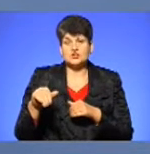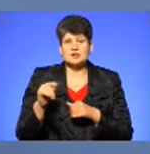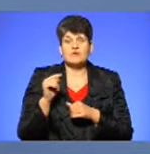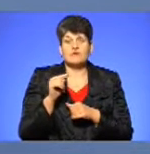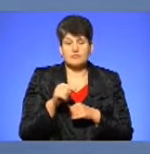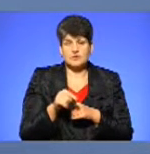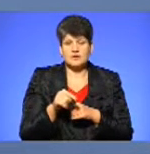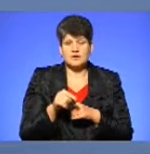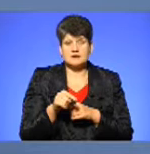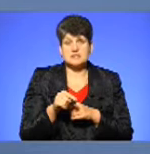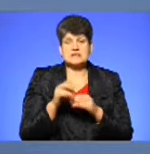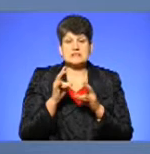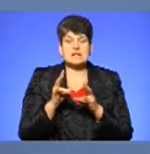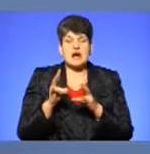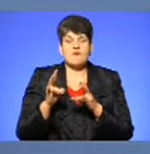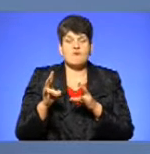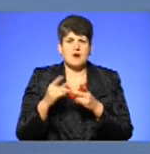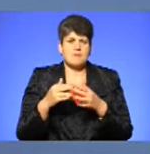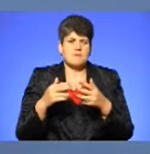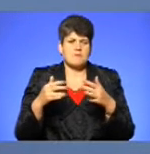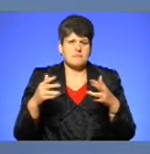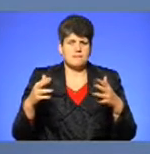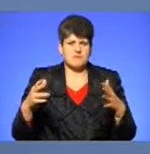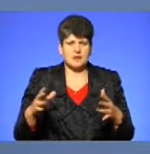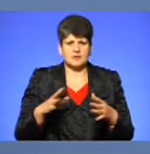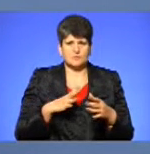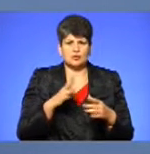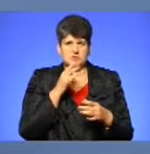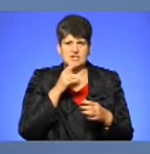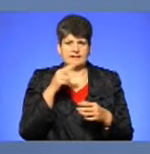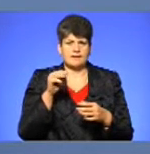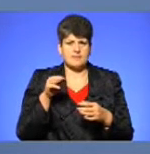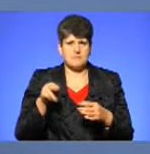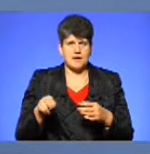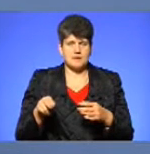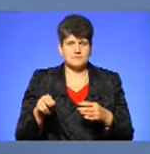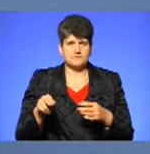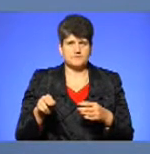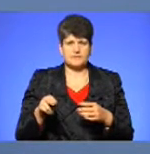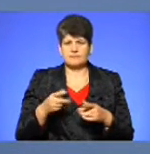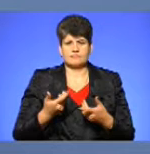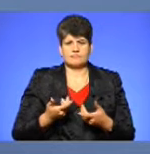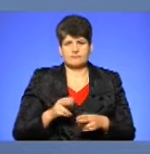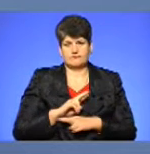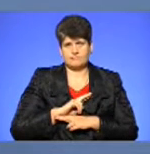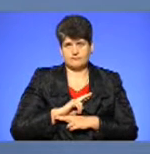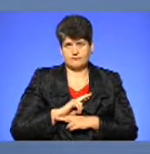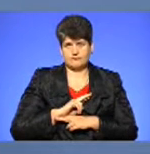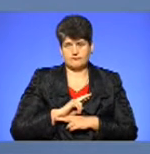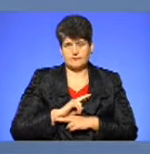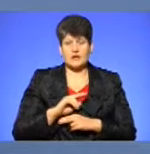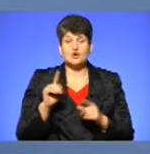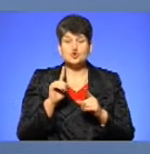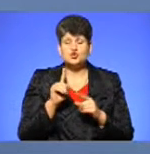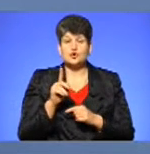з травмами, які були завдані під час ДТП, не вижива. Щодо